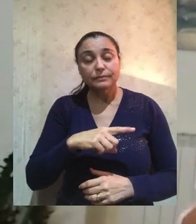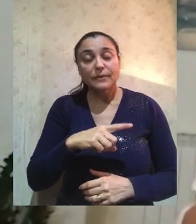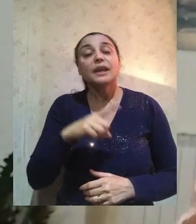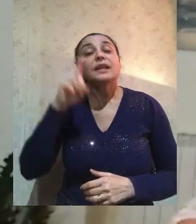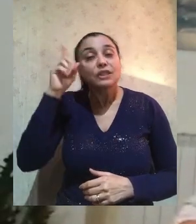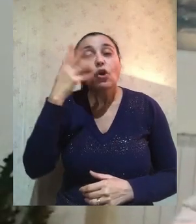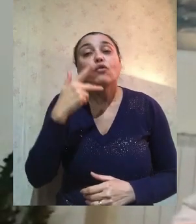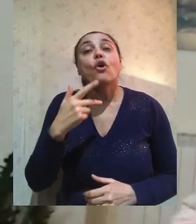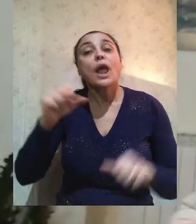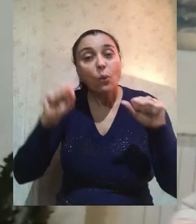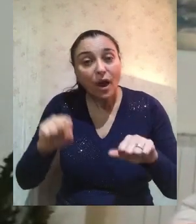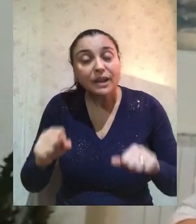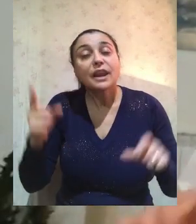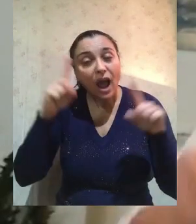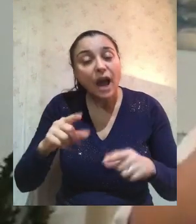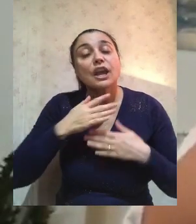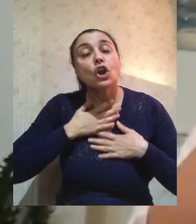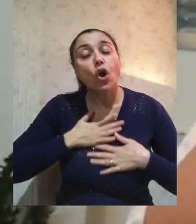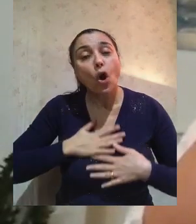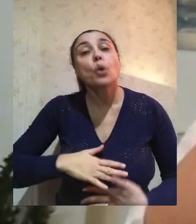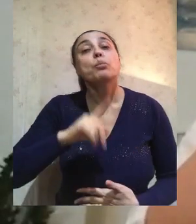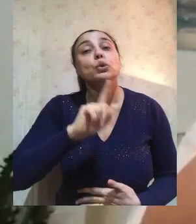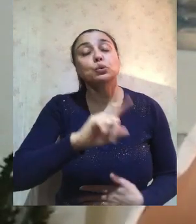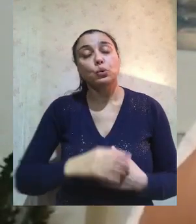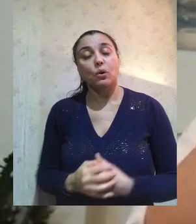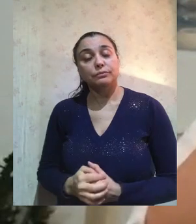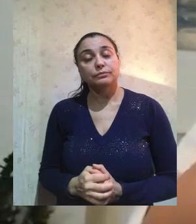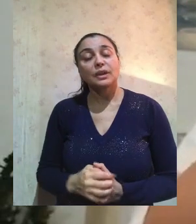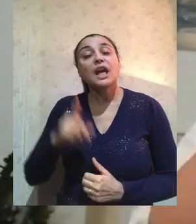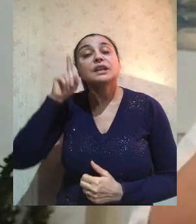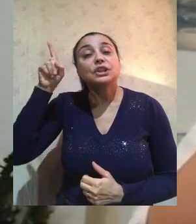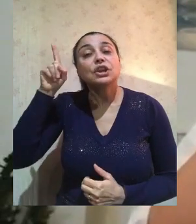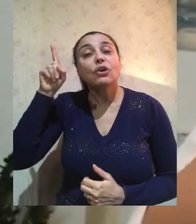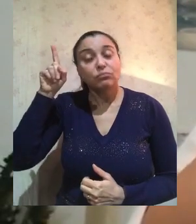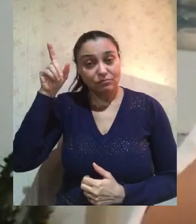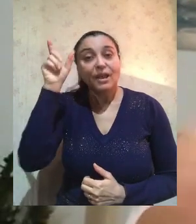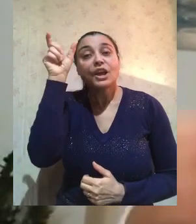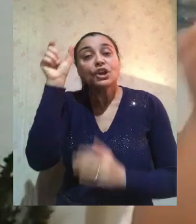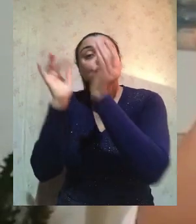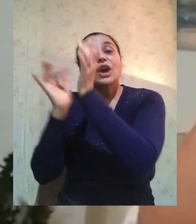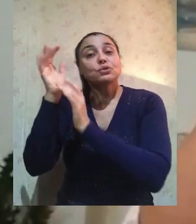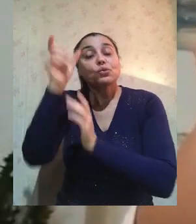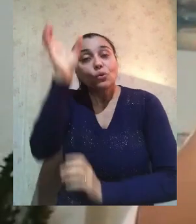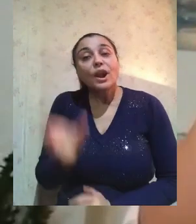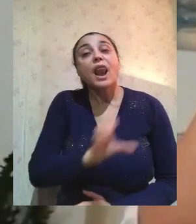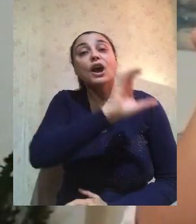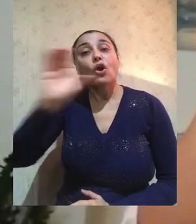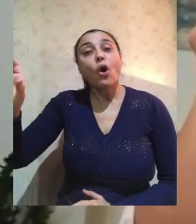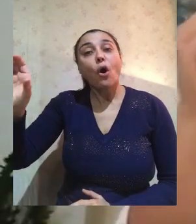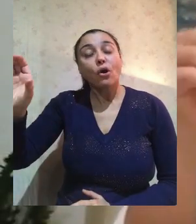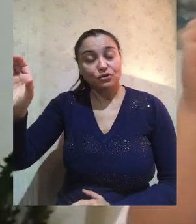ma vuole guarire anche il corpo perché anche per questo che il Signore è andato alla croce. Isaia 53